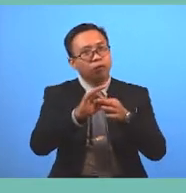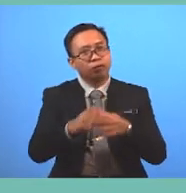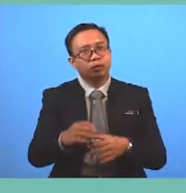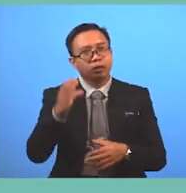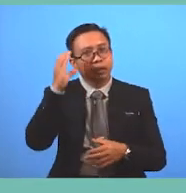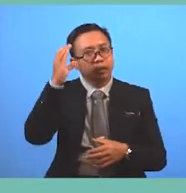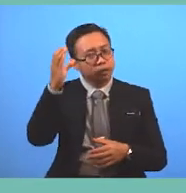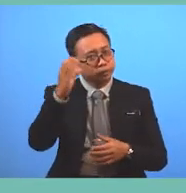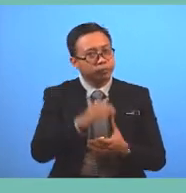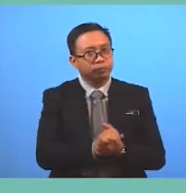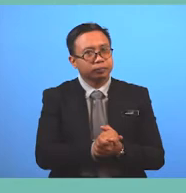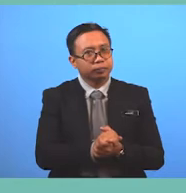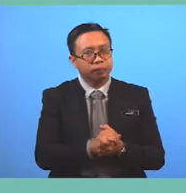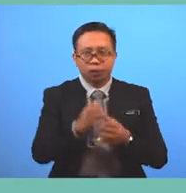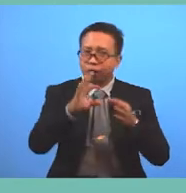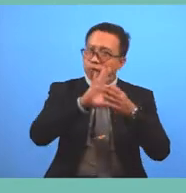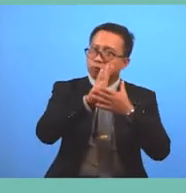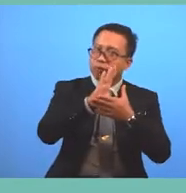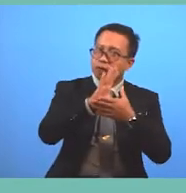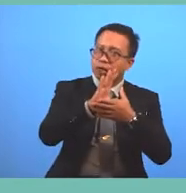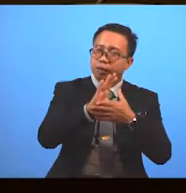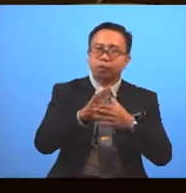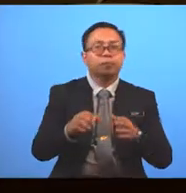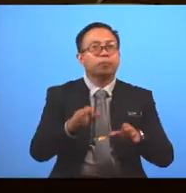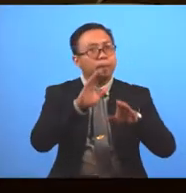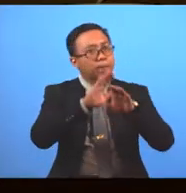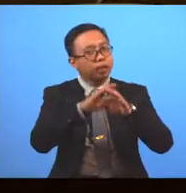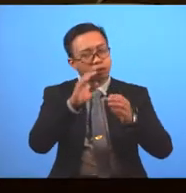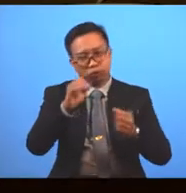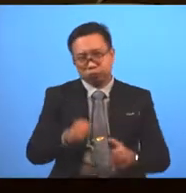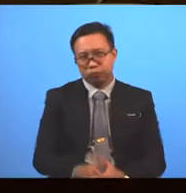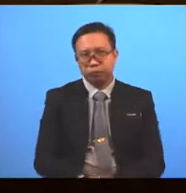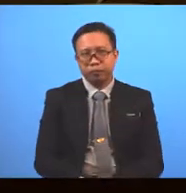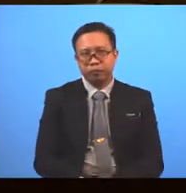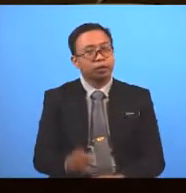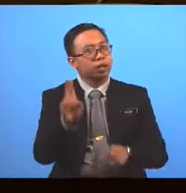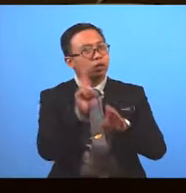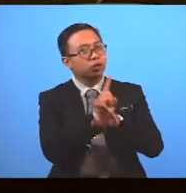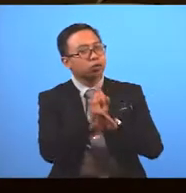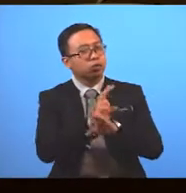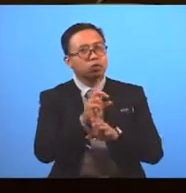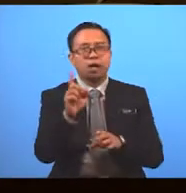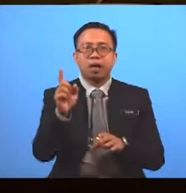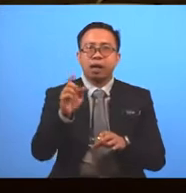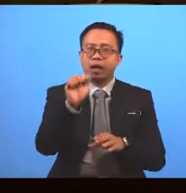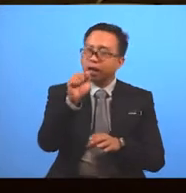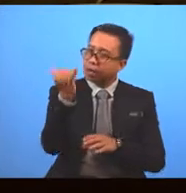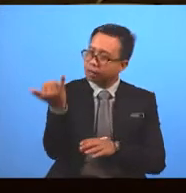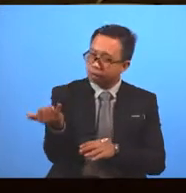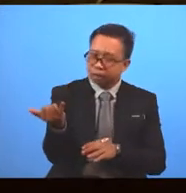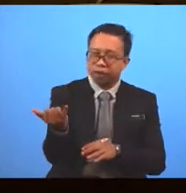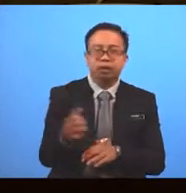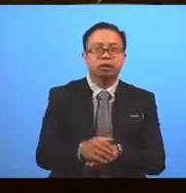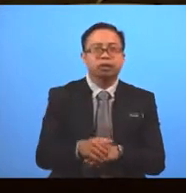The film is based on You can use Any of these